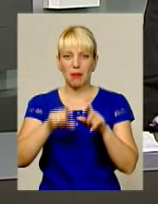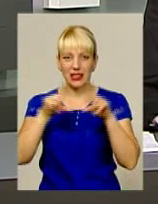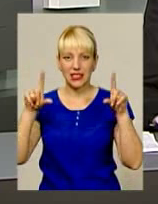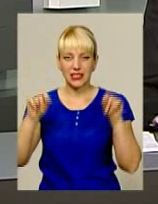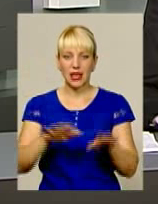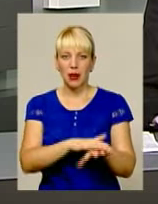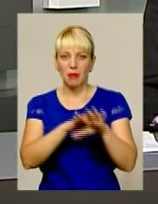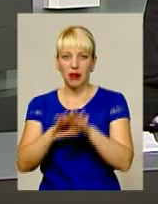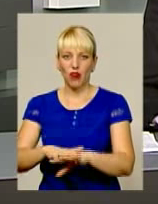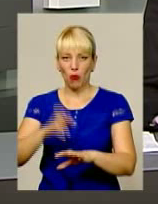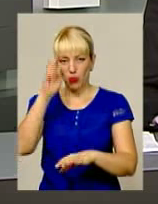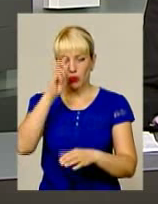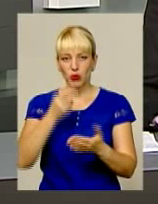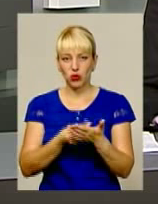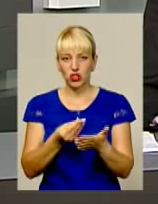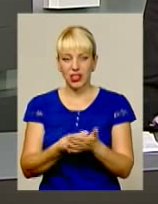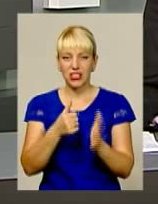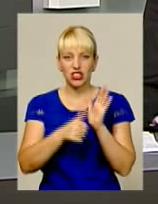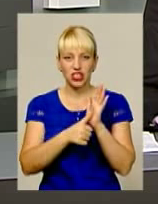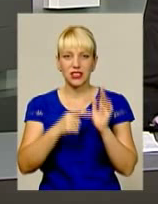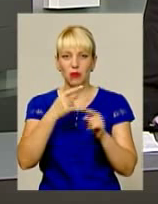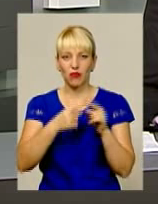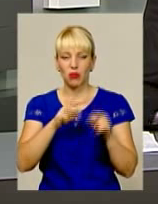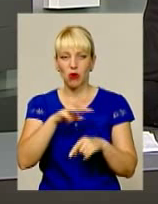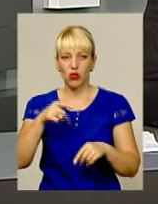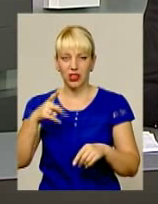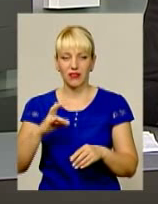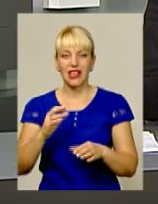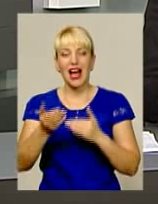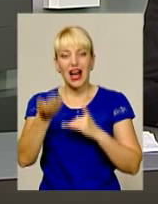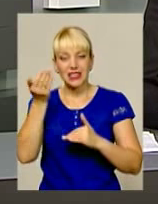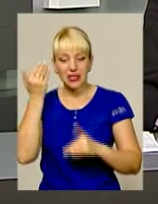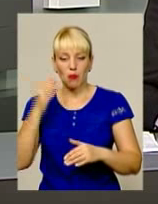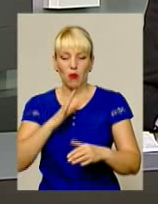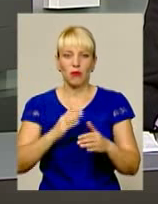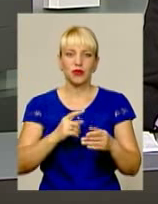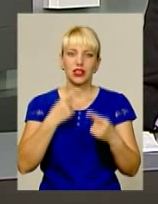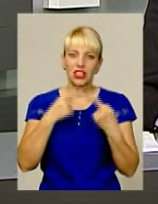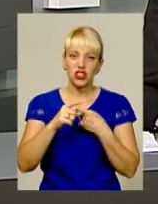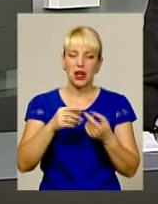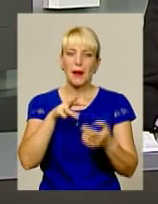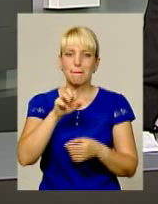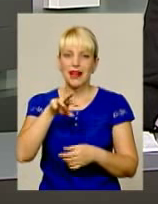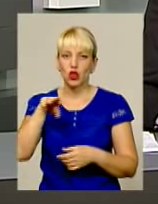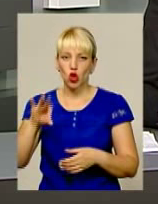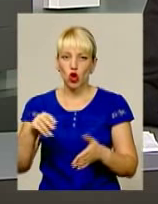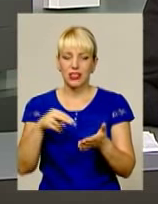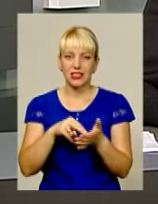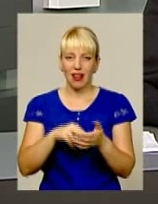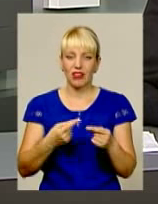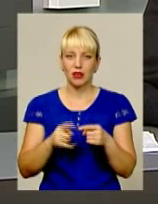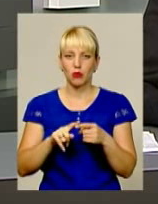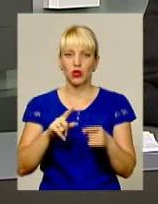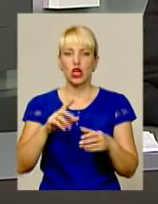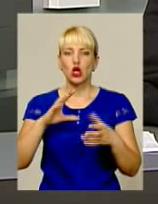бюджету майже 6,5 мільйонів гривень. Тоді, коли за дією попередніх, високих митних ставок, ця сума була, увага,